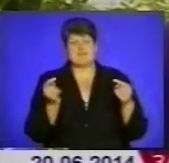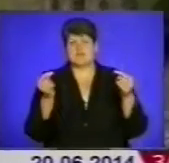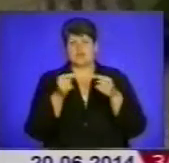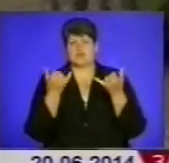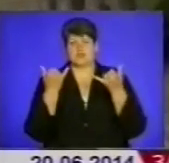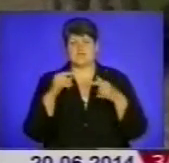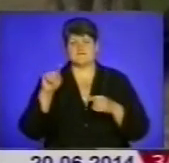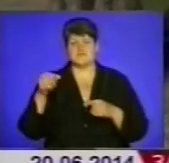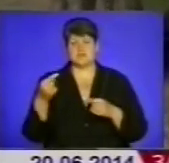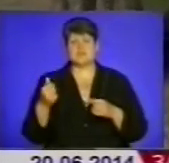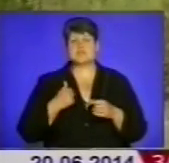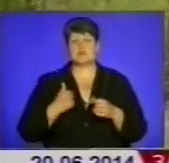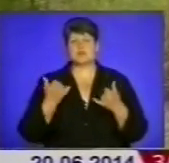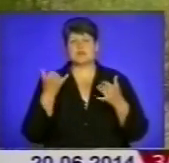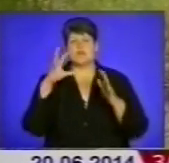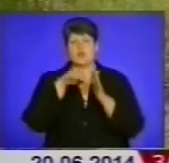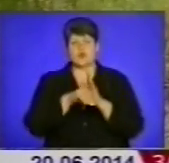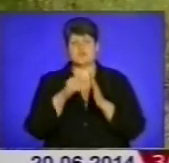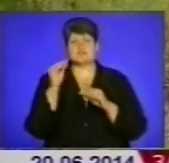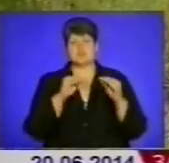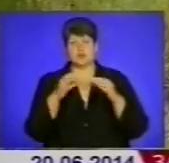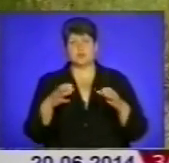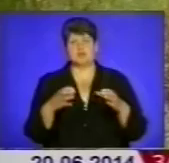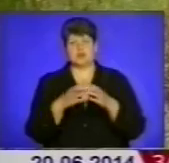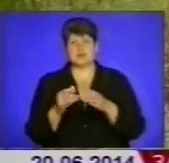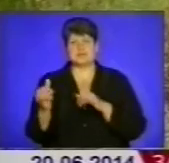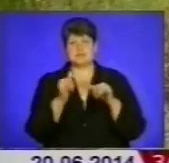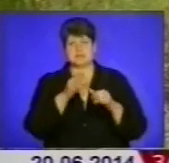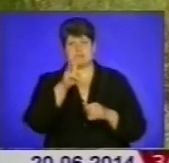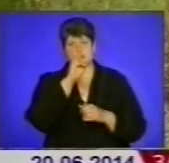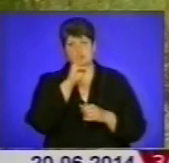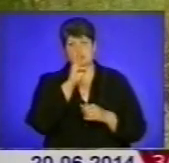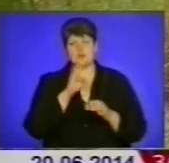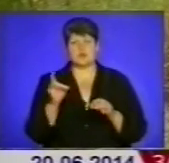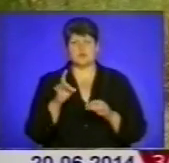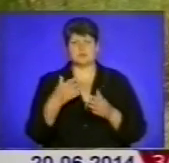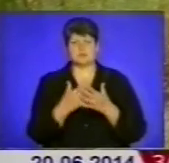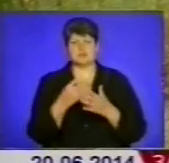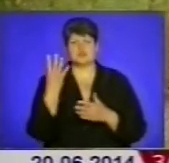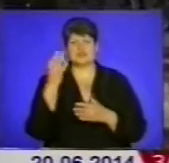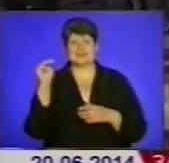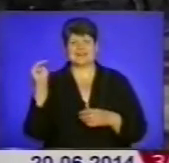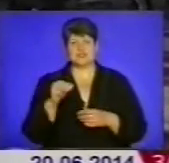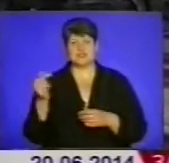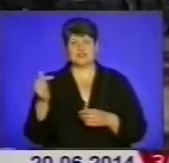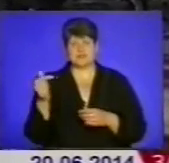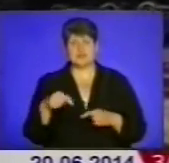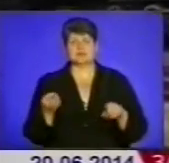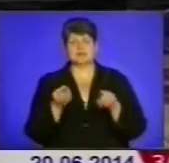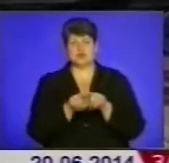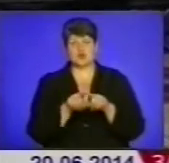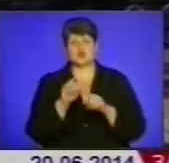вимогу. Військові, які входять до складу батальйону, забезпечені зарплатнею розміром у понад 4 тисячі гривень, а також